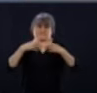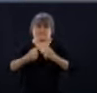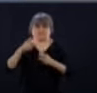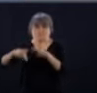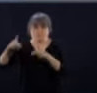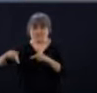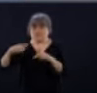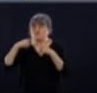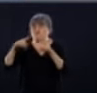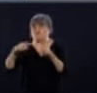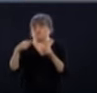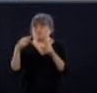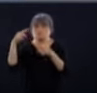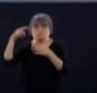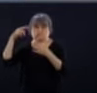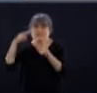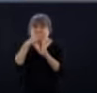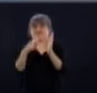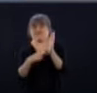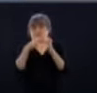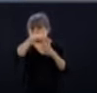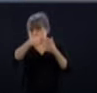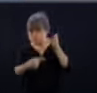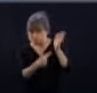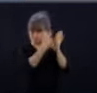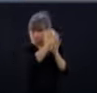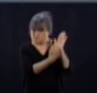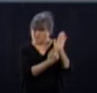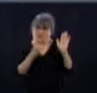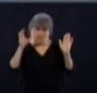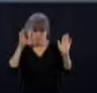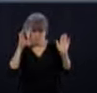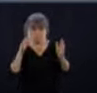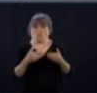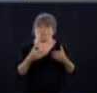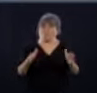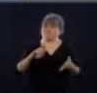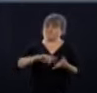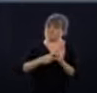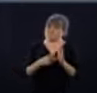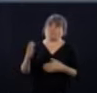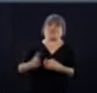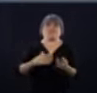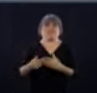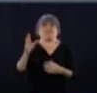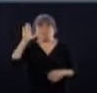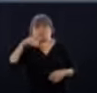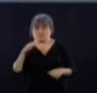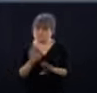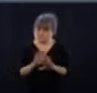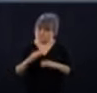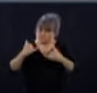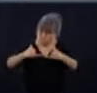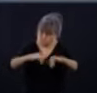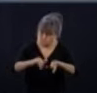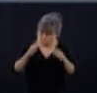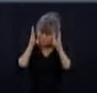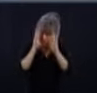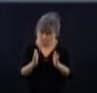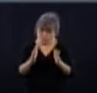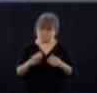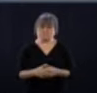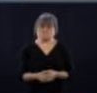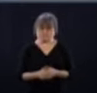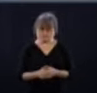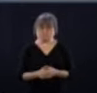annonces de réouverture graduelle qui sont faites depuis trois jours. C'est donc dans cette même logique, toujours de réouverture graduelle, qu'on va annoncer